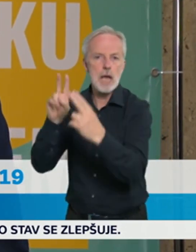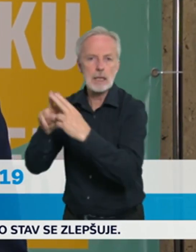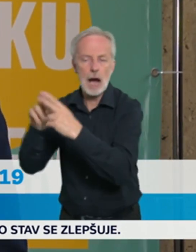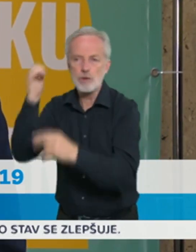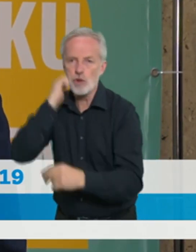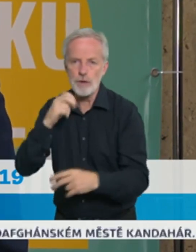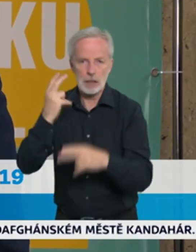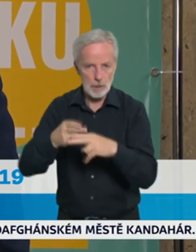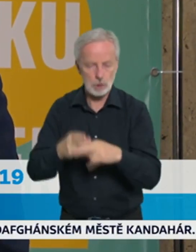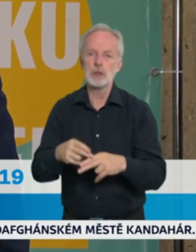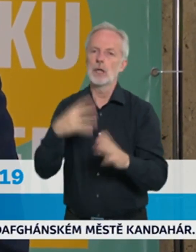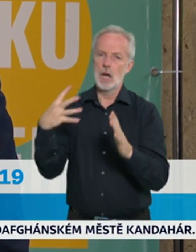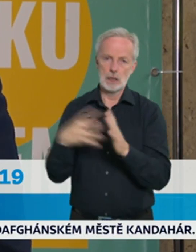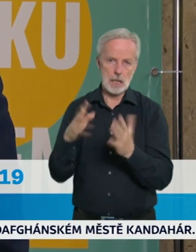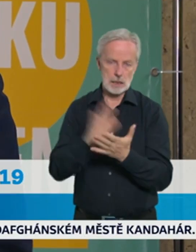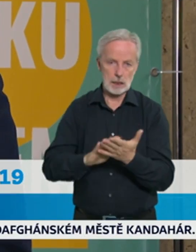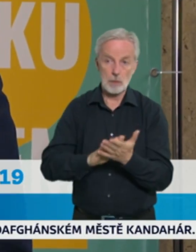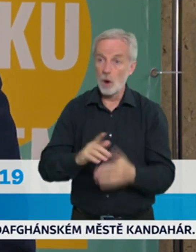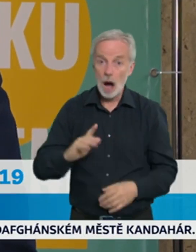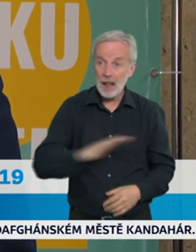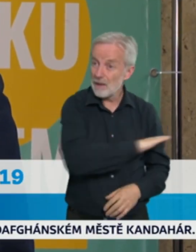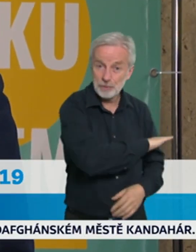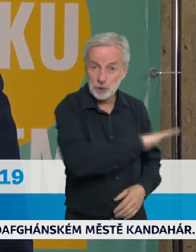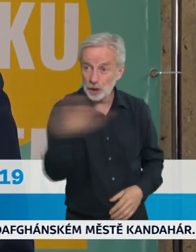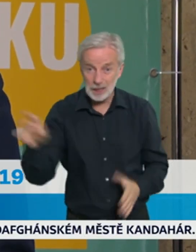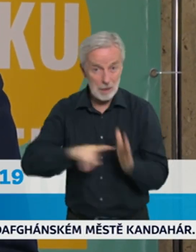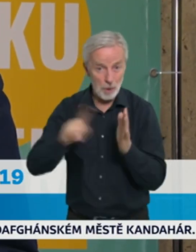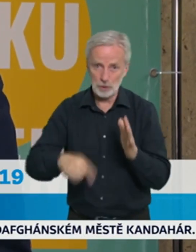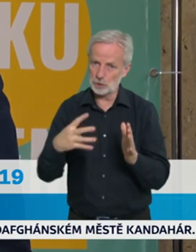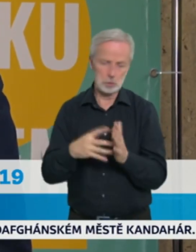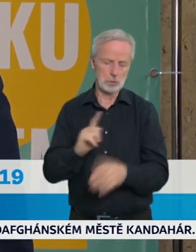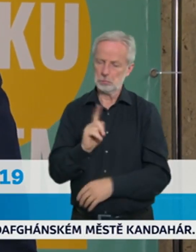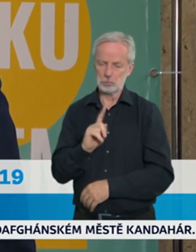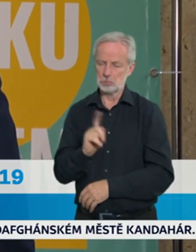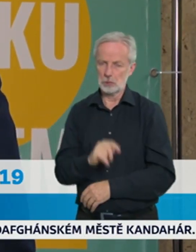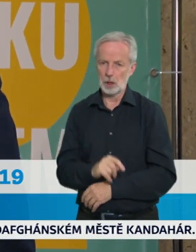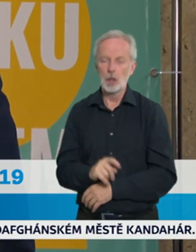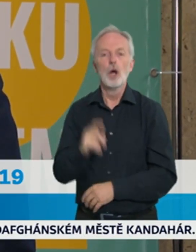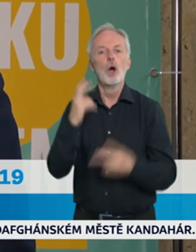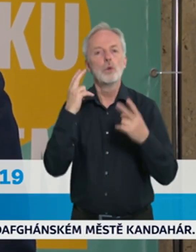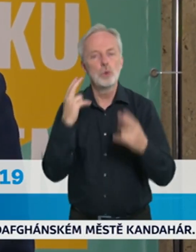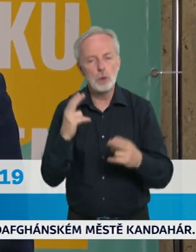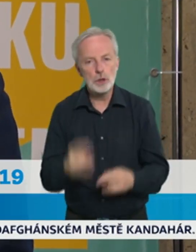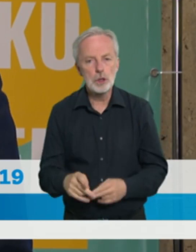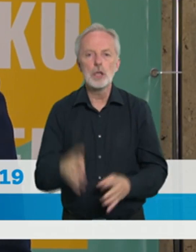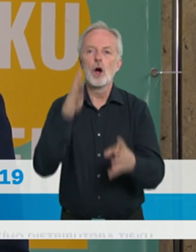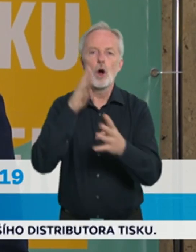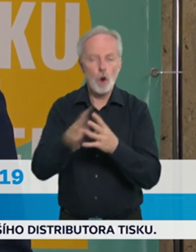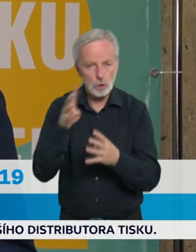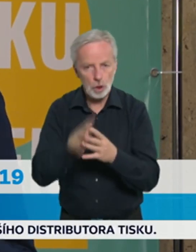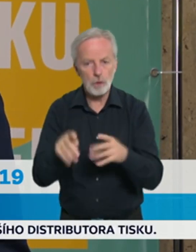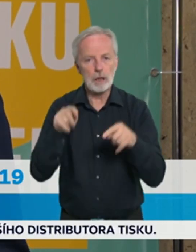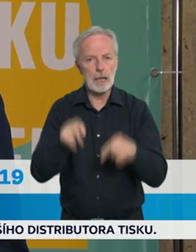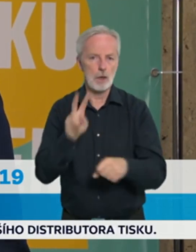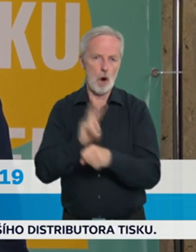testování. Ale to, co je znovu zásadní, je kontrola těch opatření, které jsou v tuto chvíli platné.